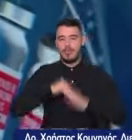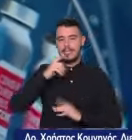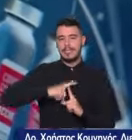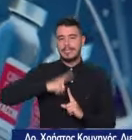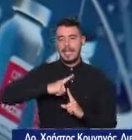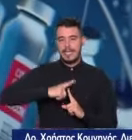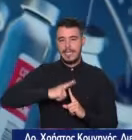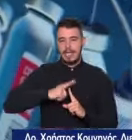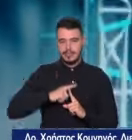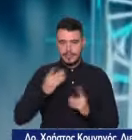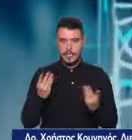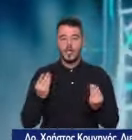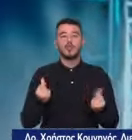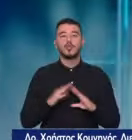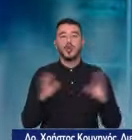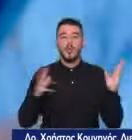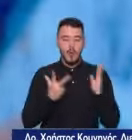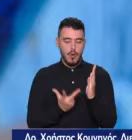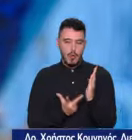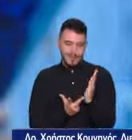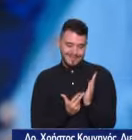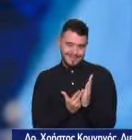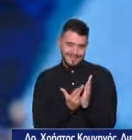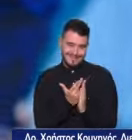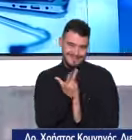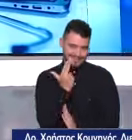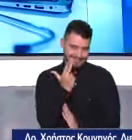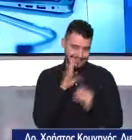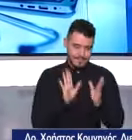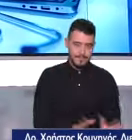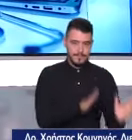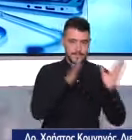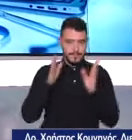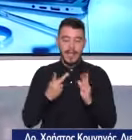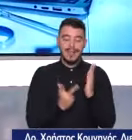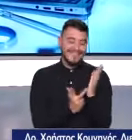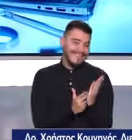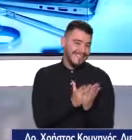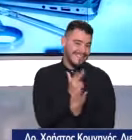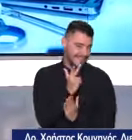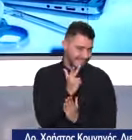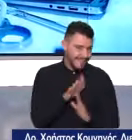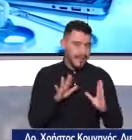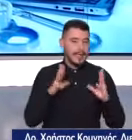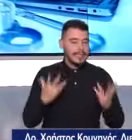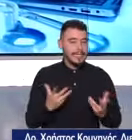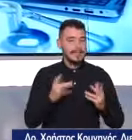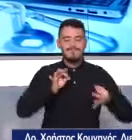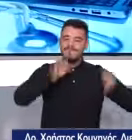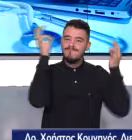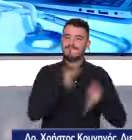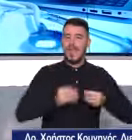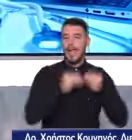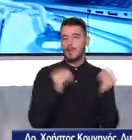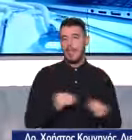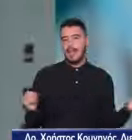Regist-Pern-Credit-Σκή προστατεκτομή και η άλλη είναι η NeuroSafe τεχνική, η οποία η πρώτη τεχνική μας δίνει τα καλύτερα αποτελέσματα στην